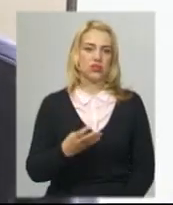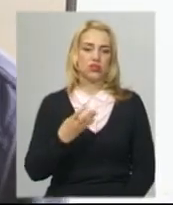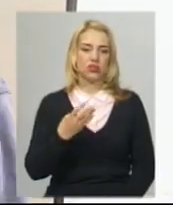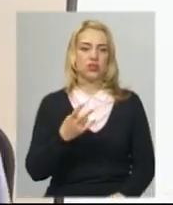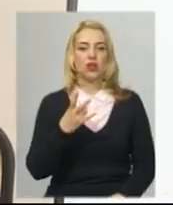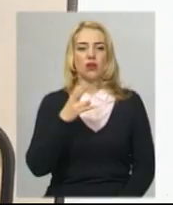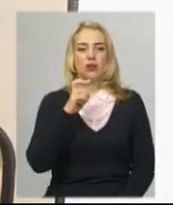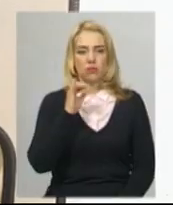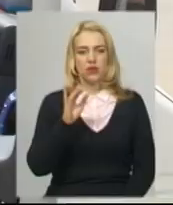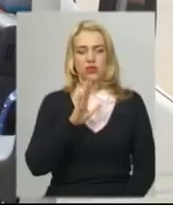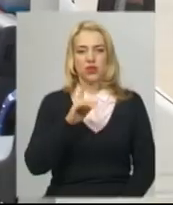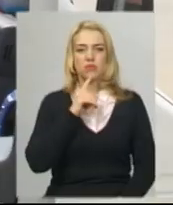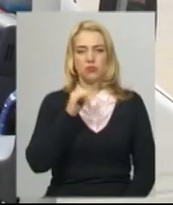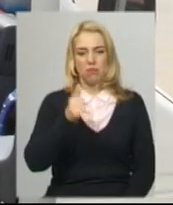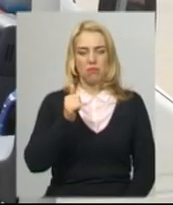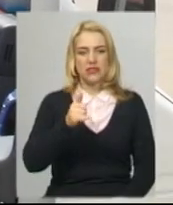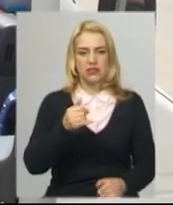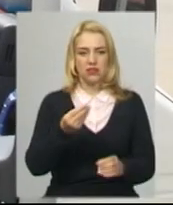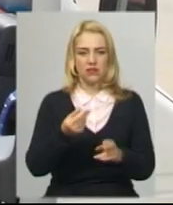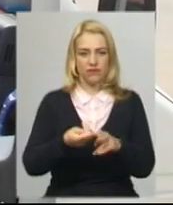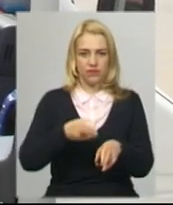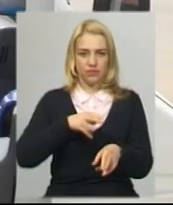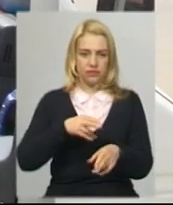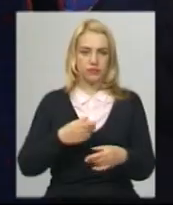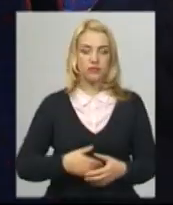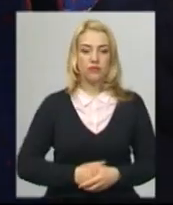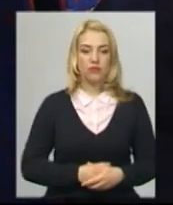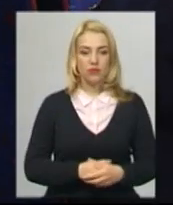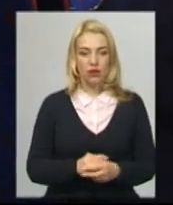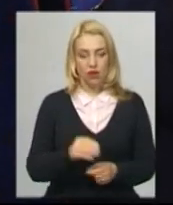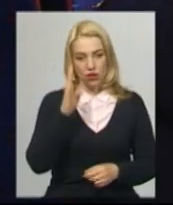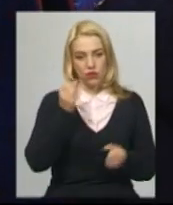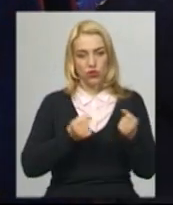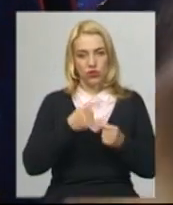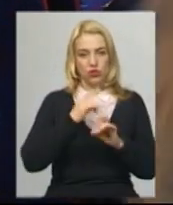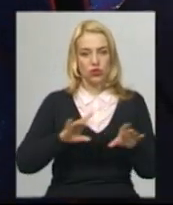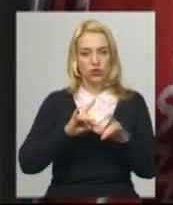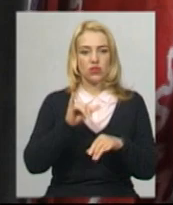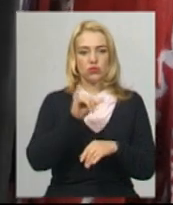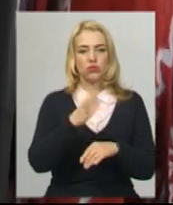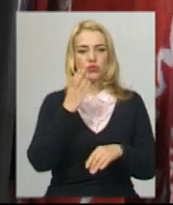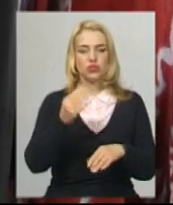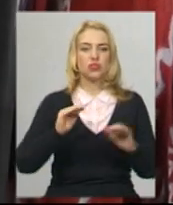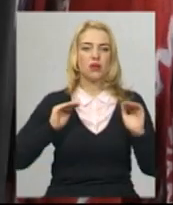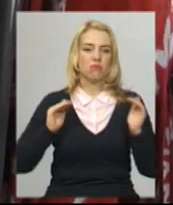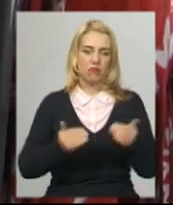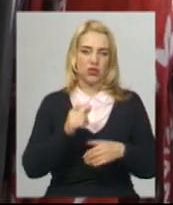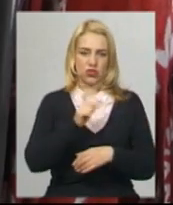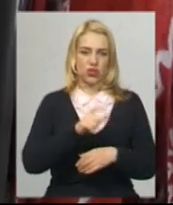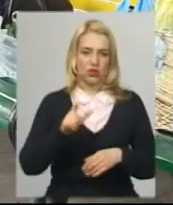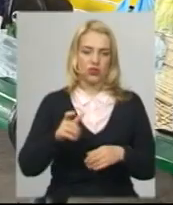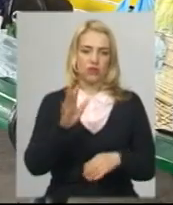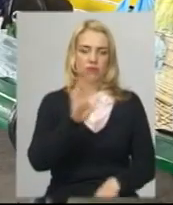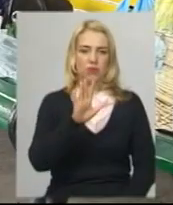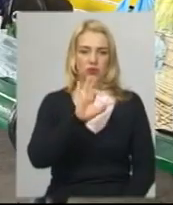Ну, хоча б заправку було б відробити. Водій маршруту Хмельницький-Буйболівця Олег Глишень каже, в нього пасажирів ще менше. Його перший сьогодні рейс був о 5